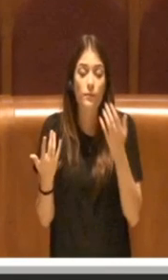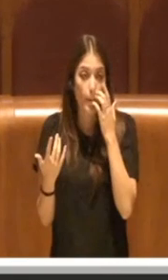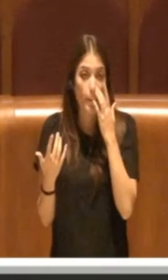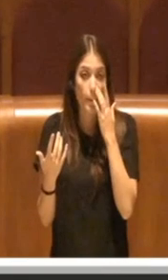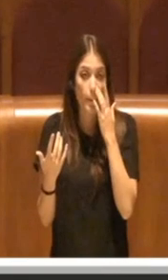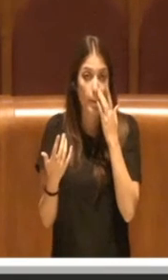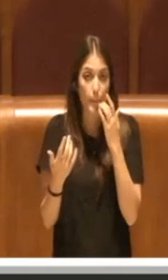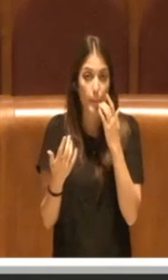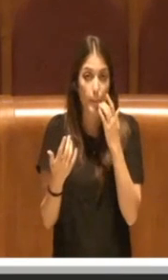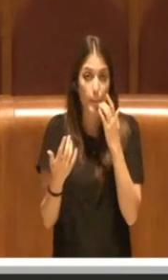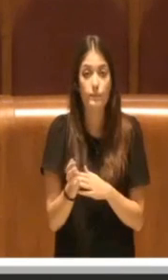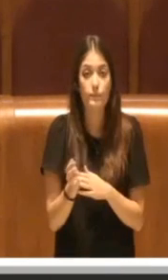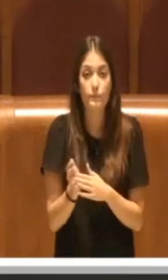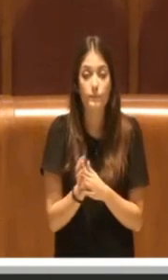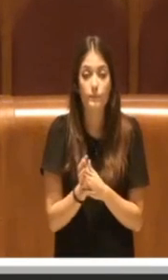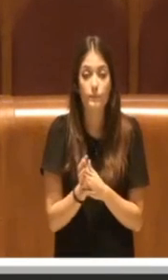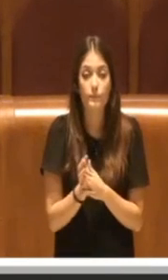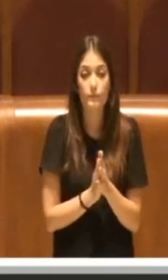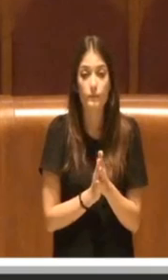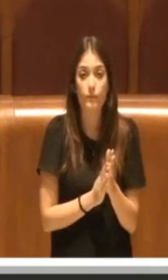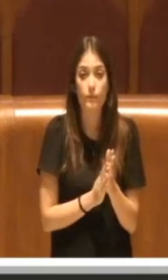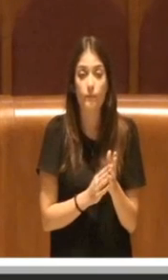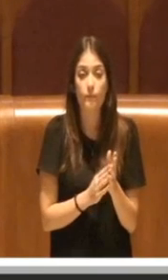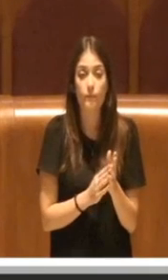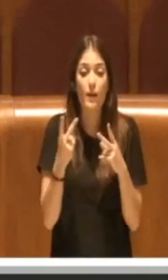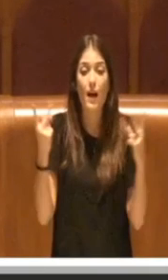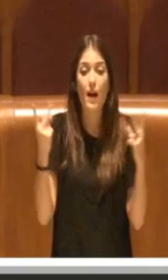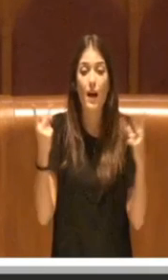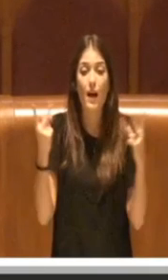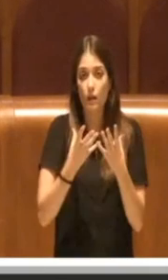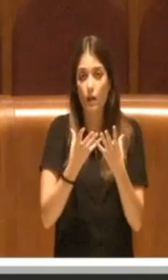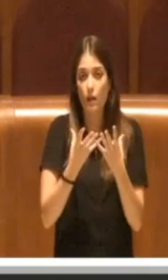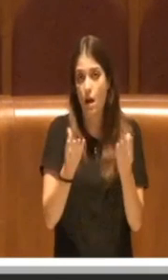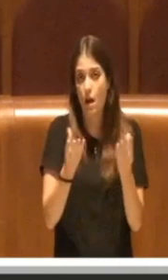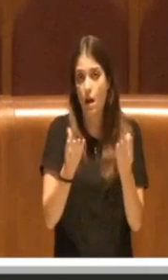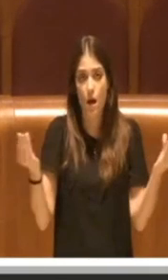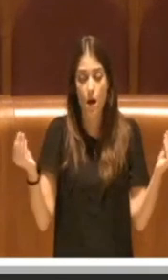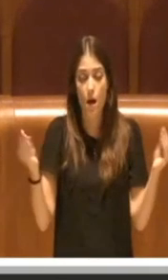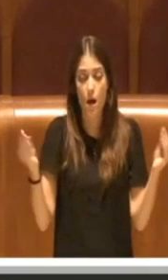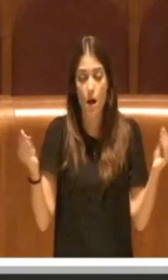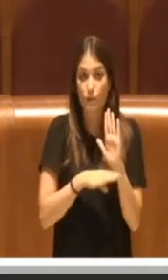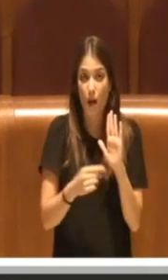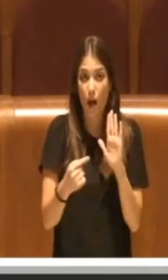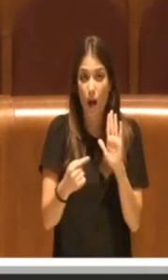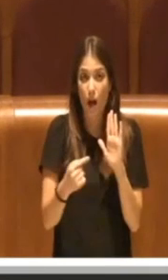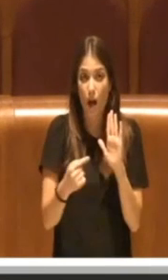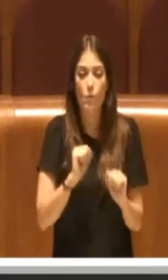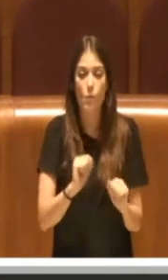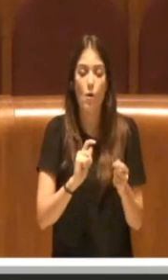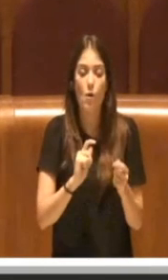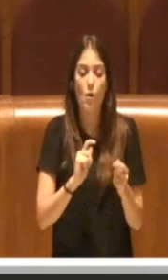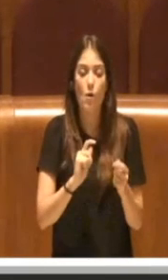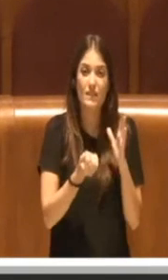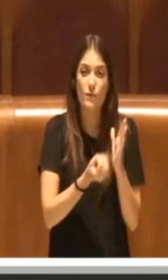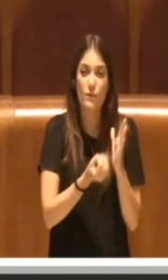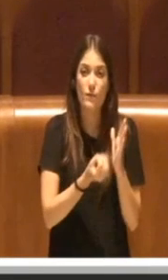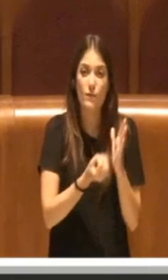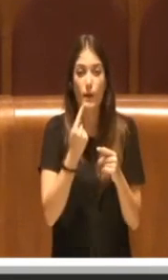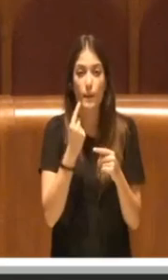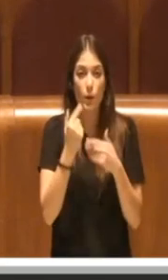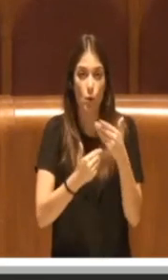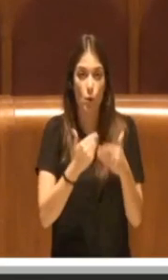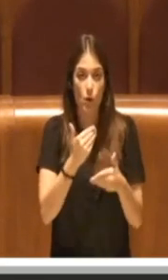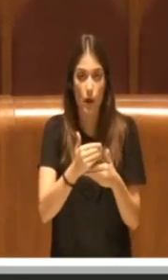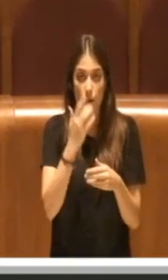trasversalità del piano, che potrebbero essere sviluppate e migliorate. E allora ecco, io